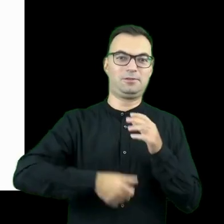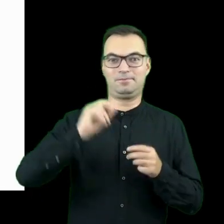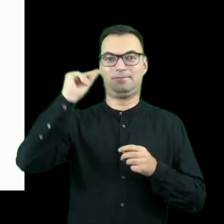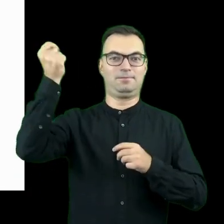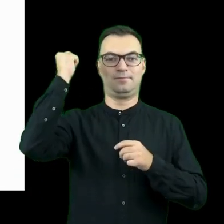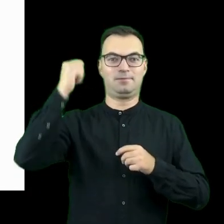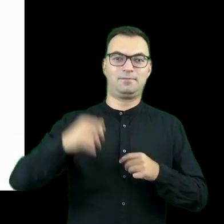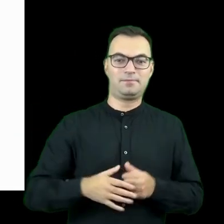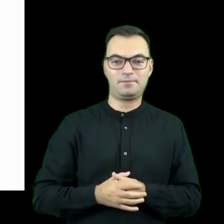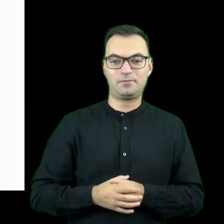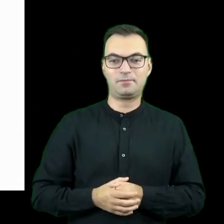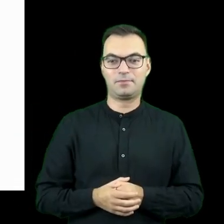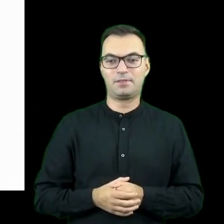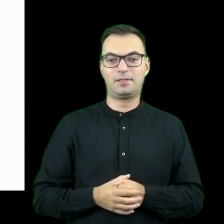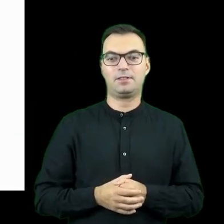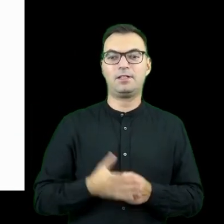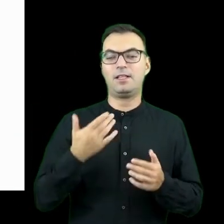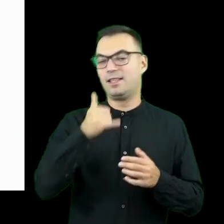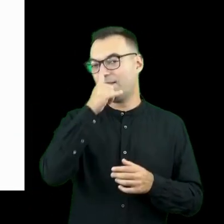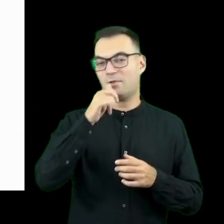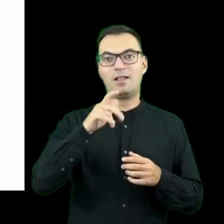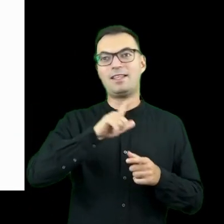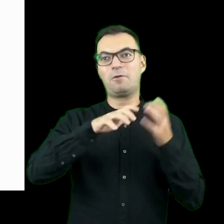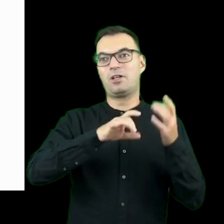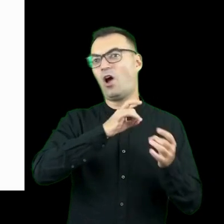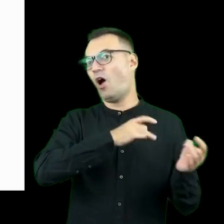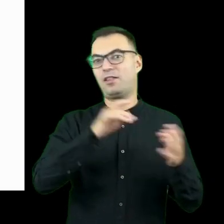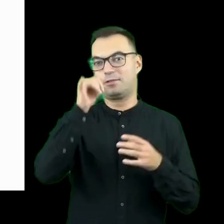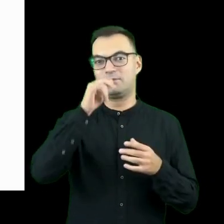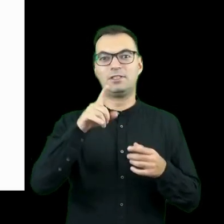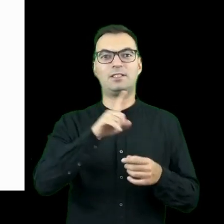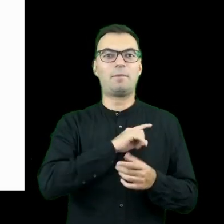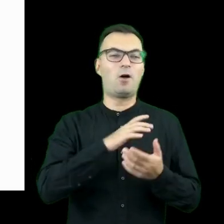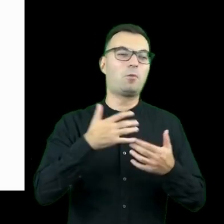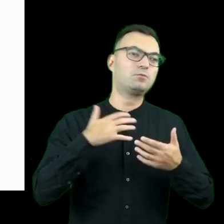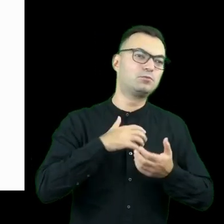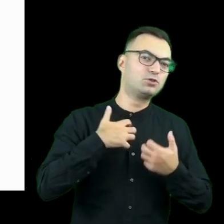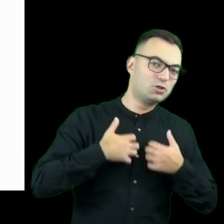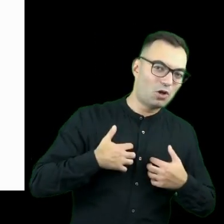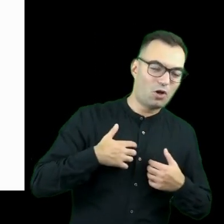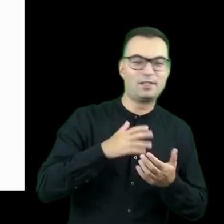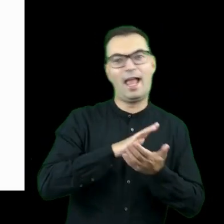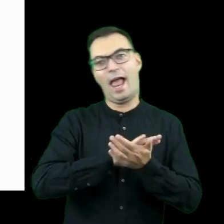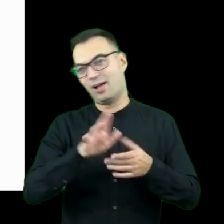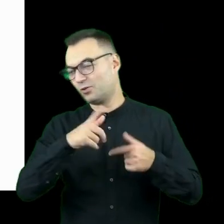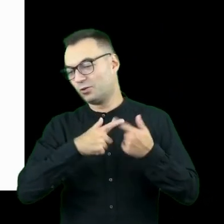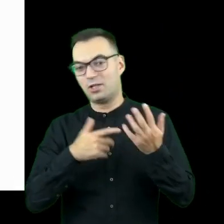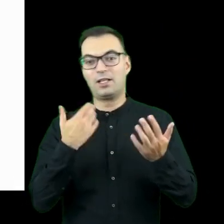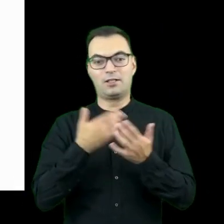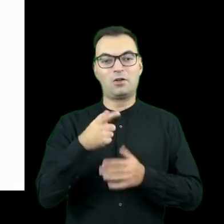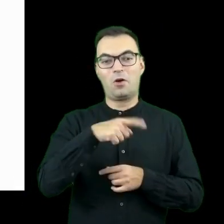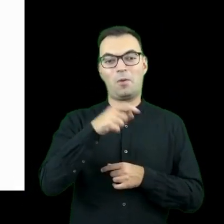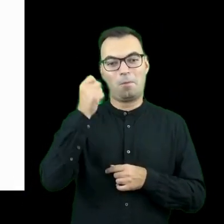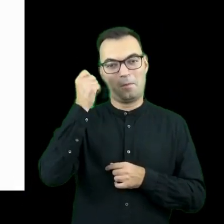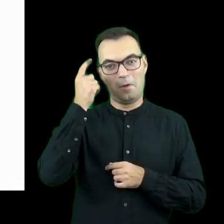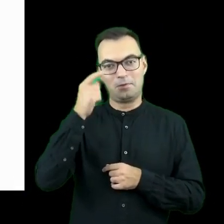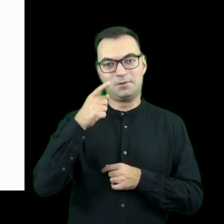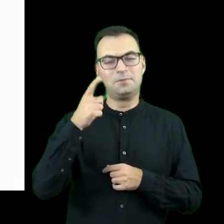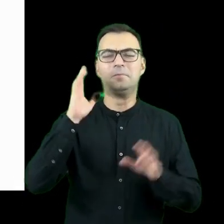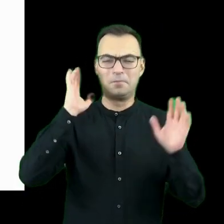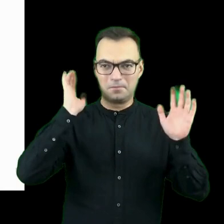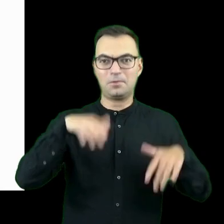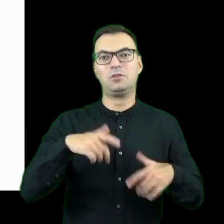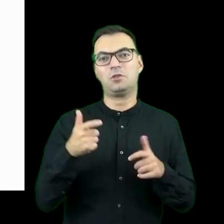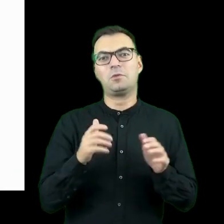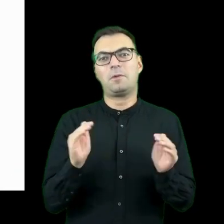każdy na świecie może stać się wrażliwe ekologicznie i zacząć dbać o nasze środowisko, być może inicjatorzy tego pomysłu